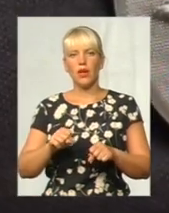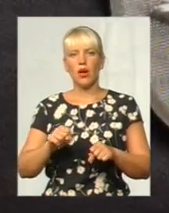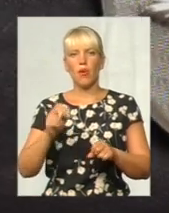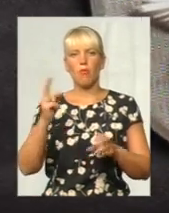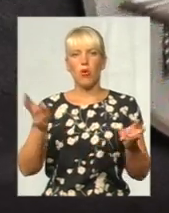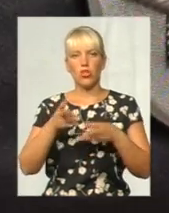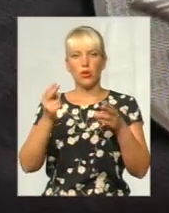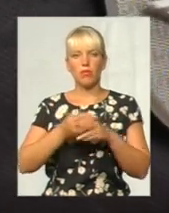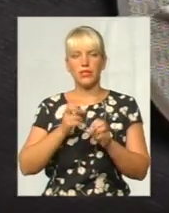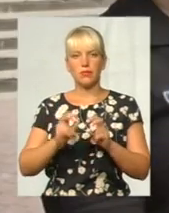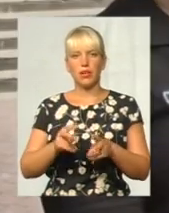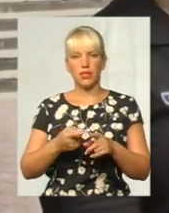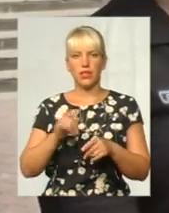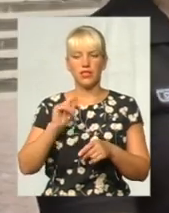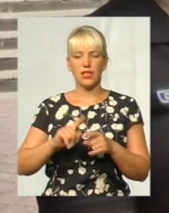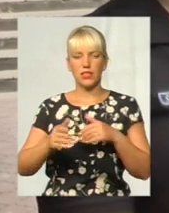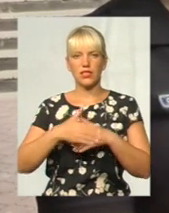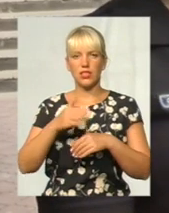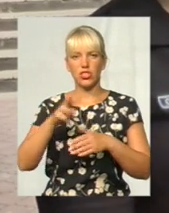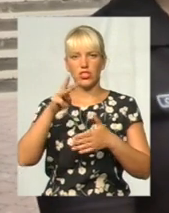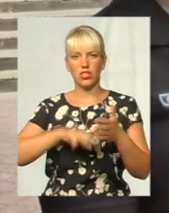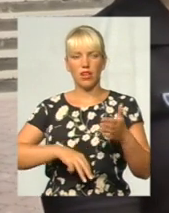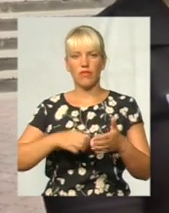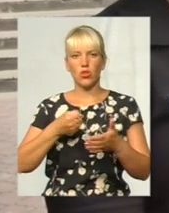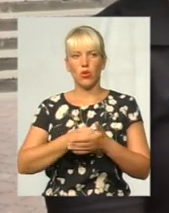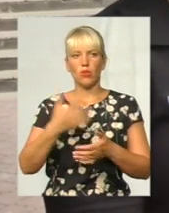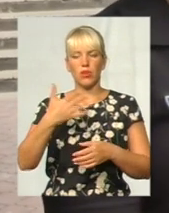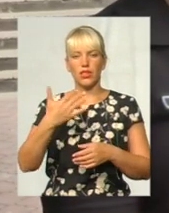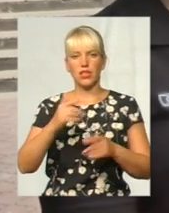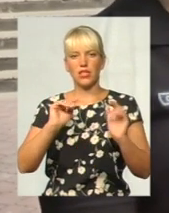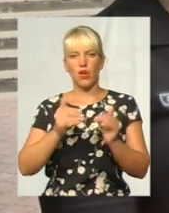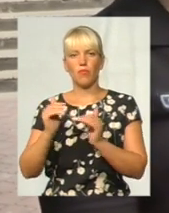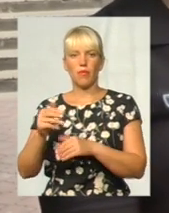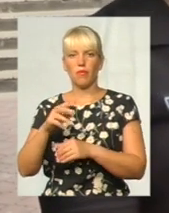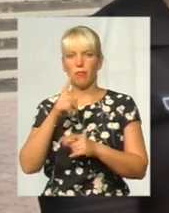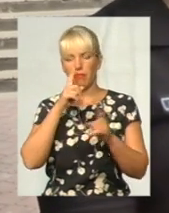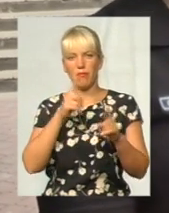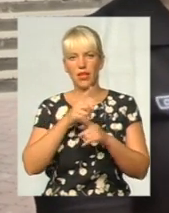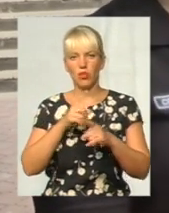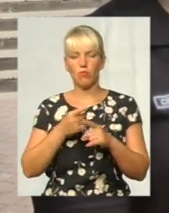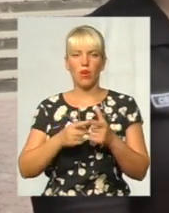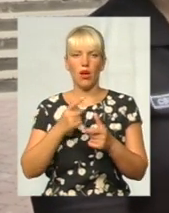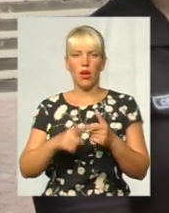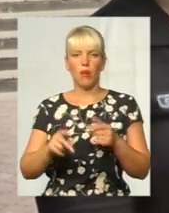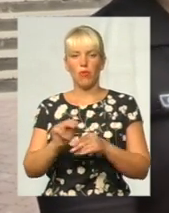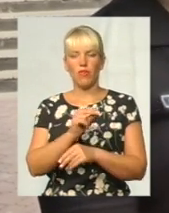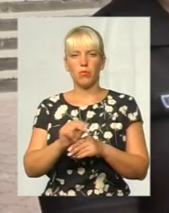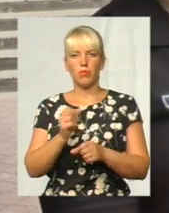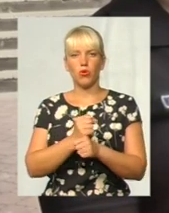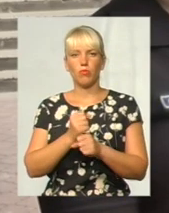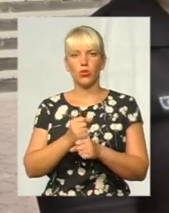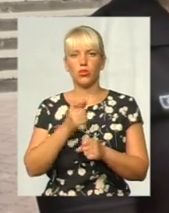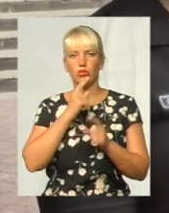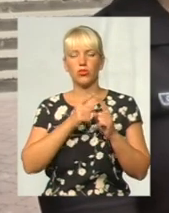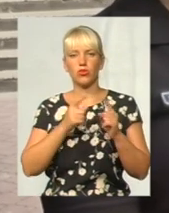Санкція цієї статті карається штрафом до 50 неоподаткованих мінімум, або виправними роботами на строк до